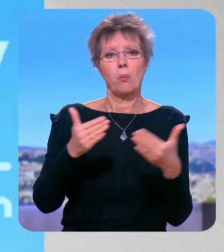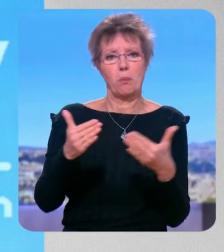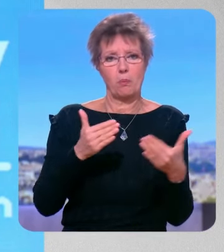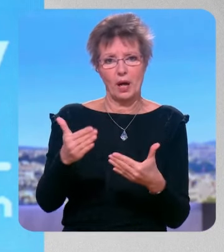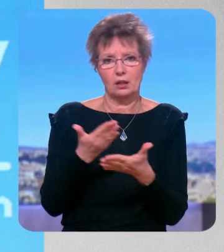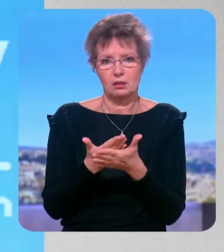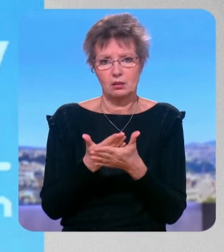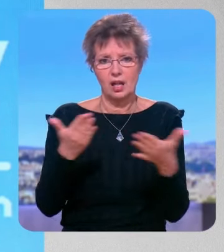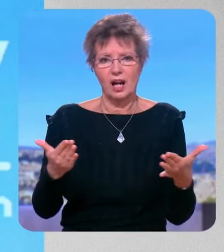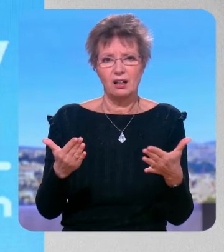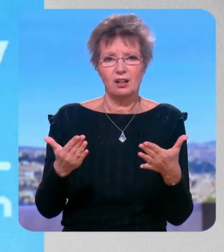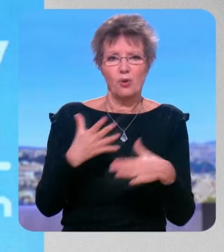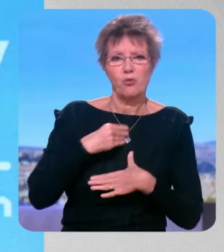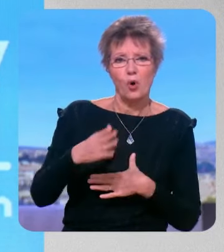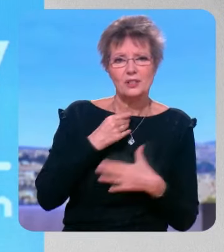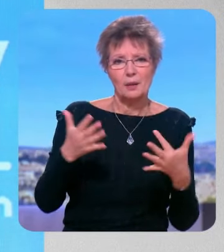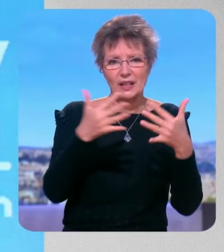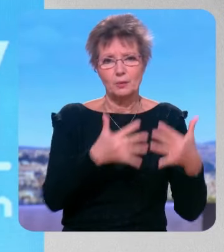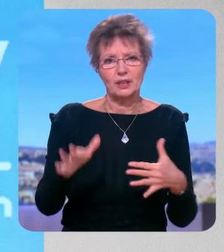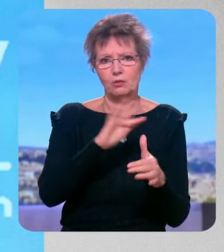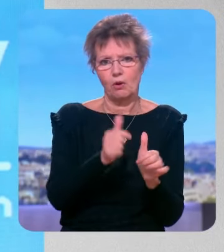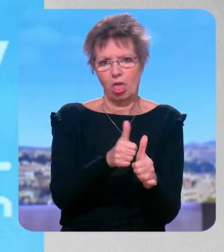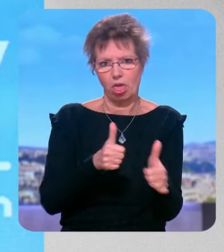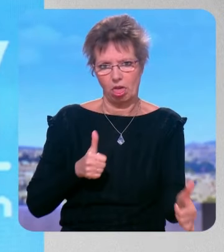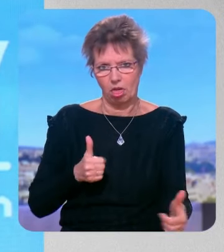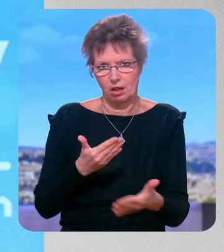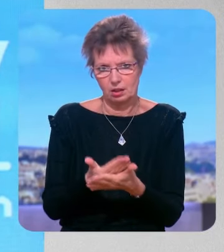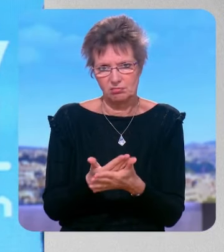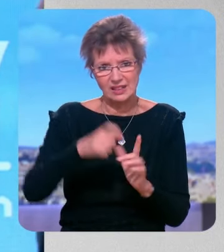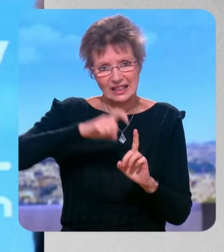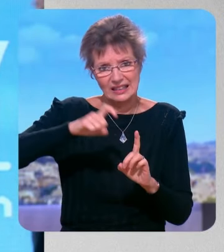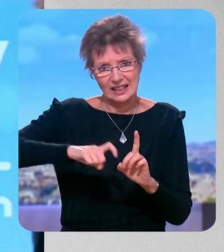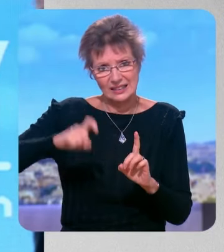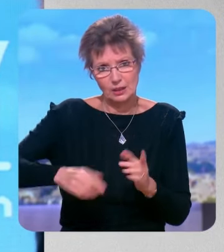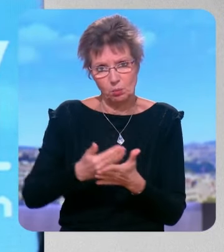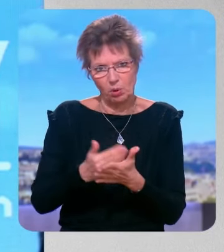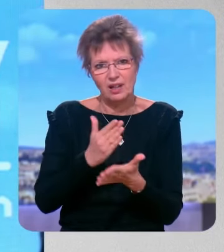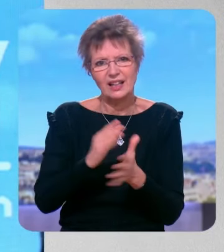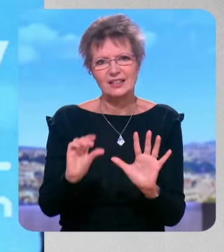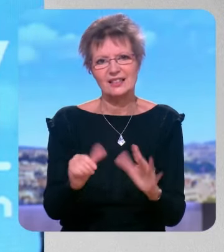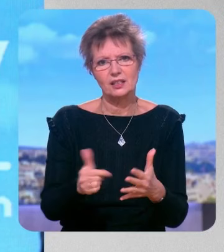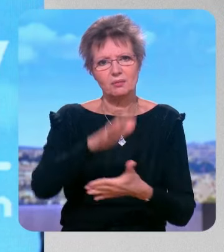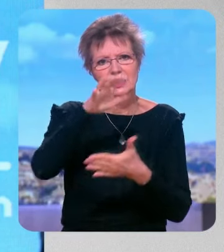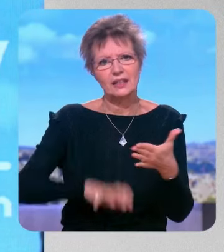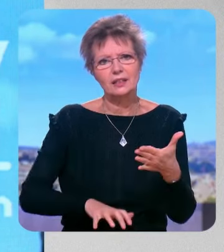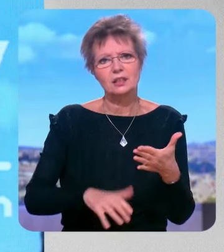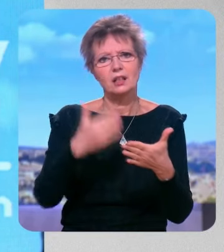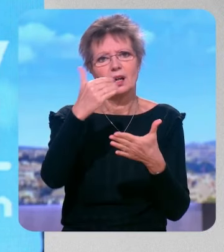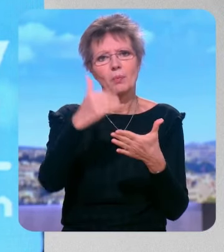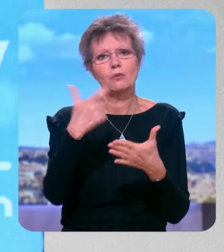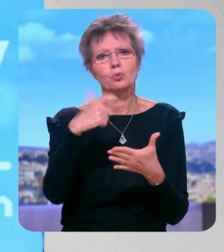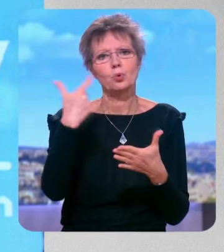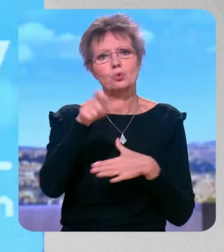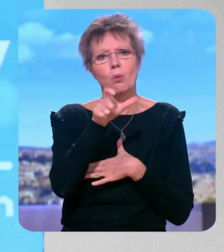de langue et de mathématiques et je crois que une statistique a montré tenez vous bien qu'en sixième un texte de 200 mots n'est pas